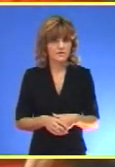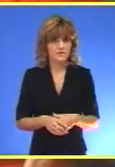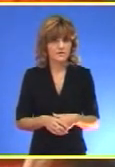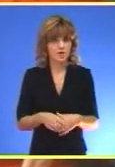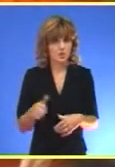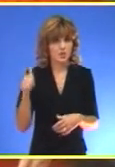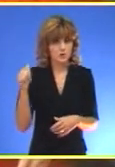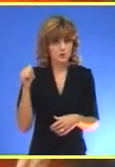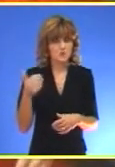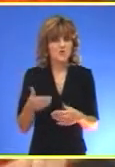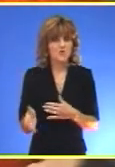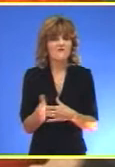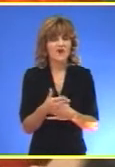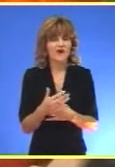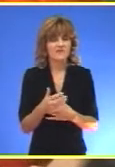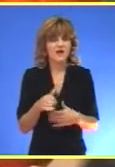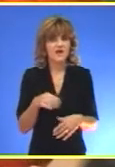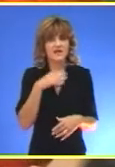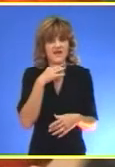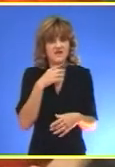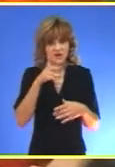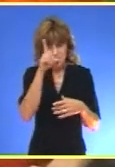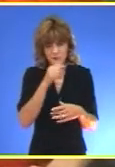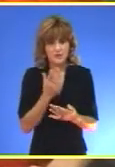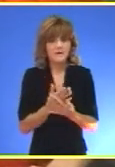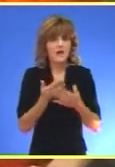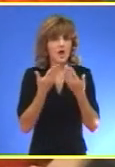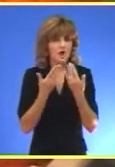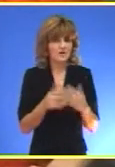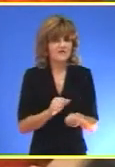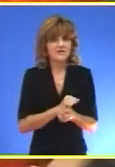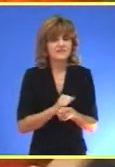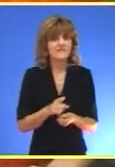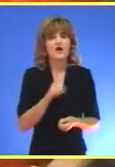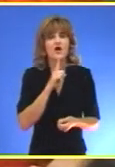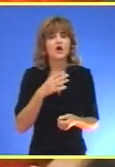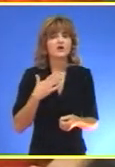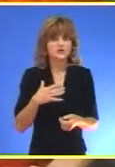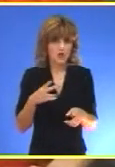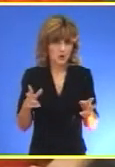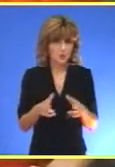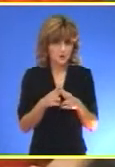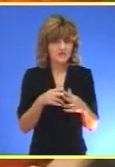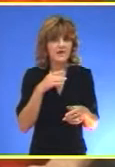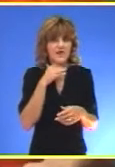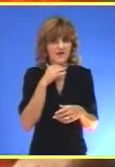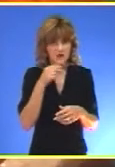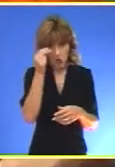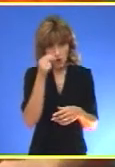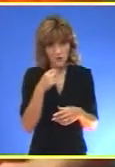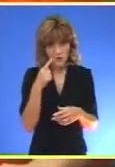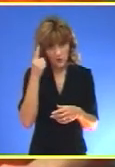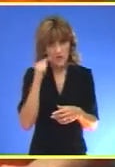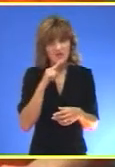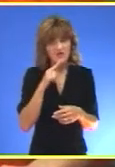Juče su vrata jevreske opštine u našem gradu Bila otvorena za sve one koji su želeli Da se upoznaju sa jevreskom kulturom